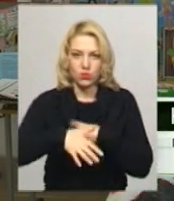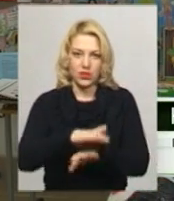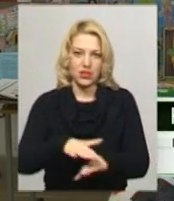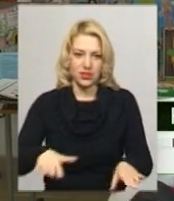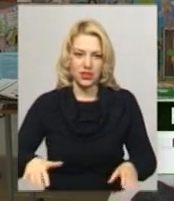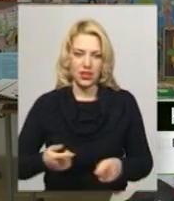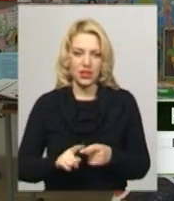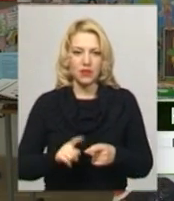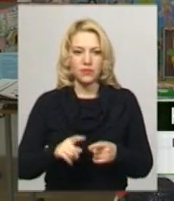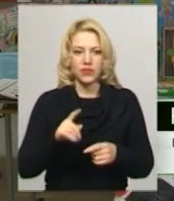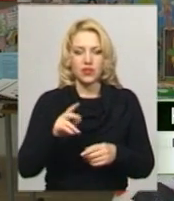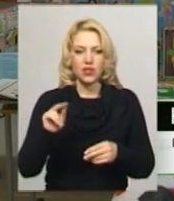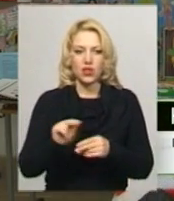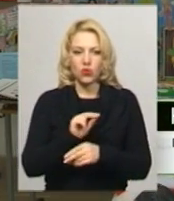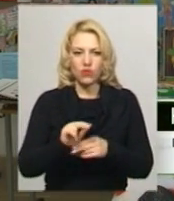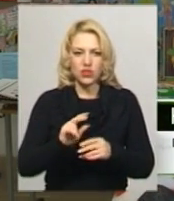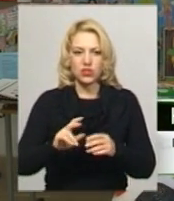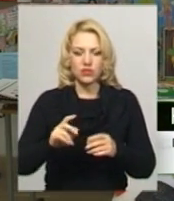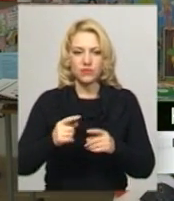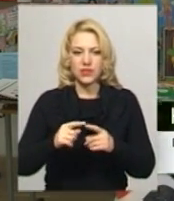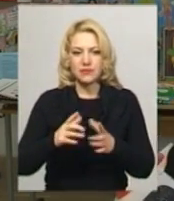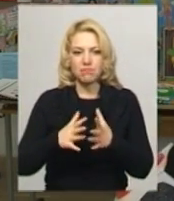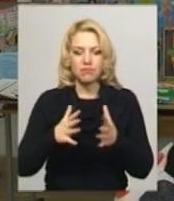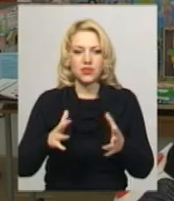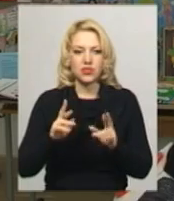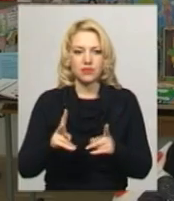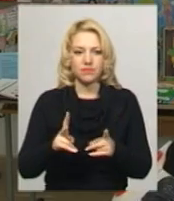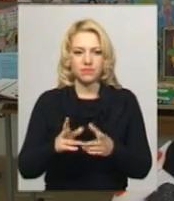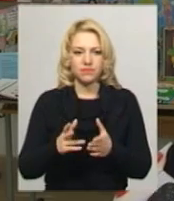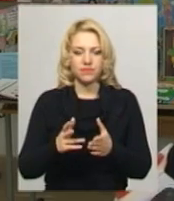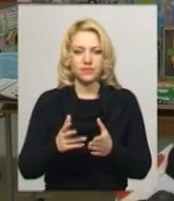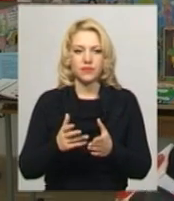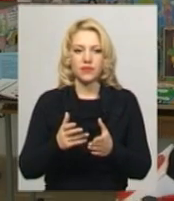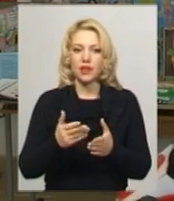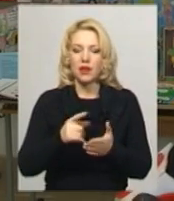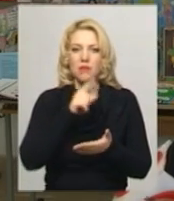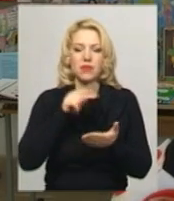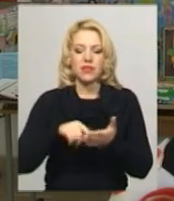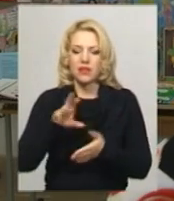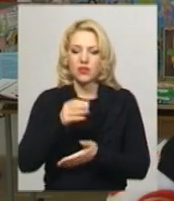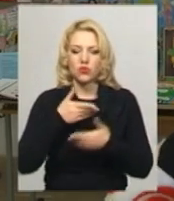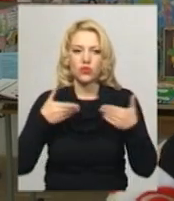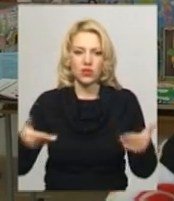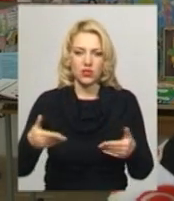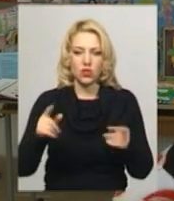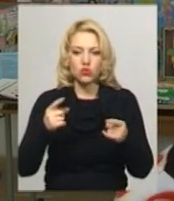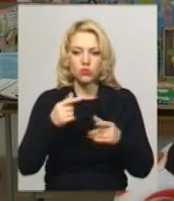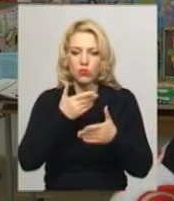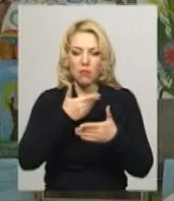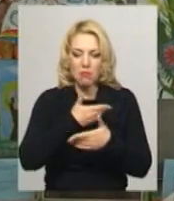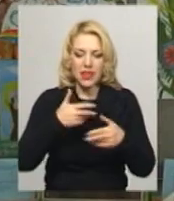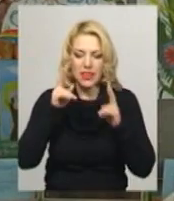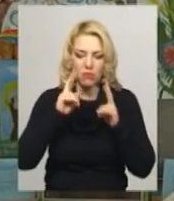жити, комунікувати з оточуючим світом. Це більше питання до нас, що ми не вміємо з ними